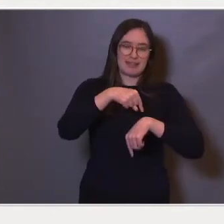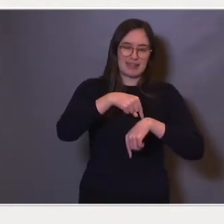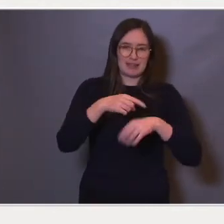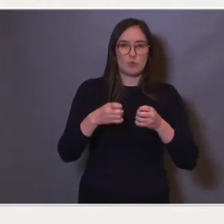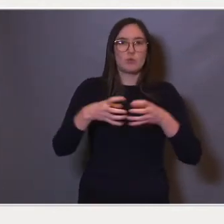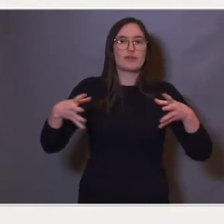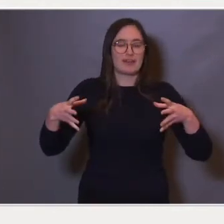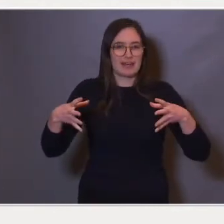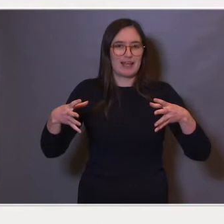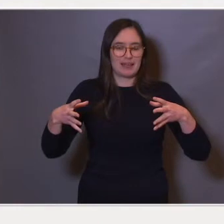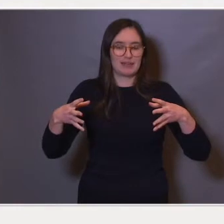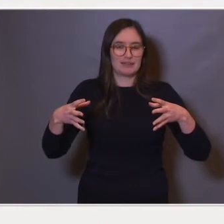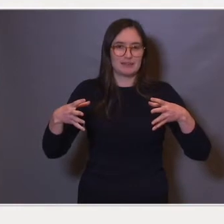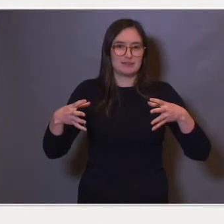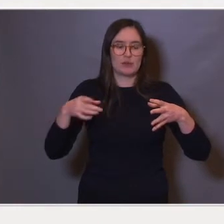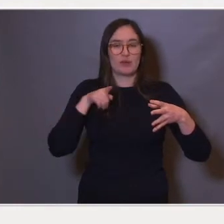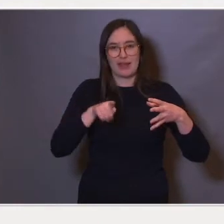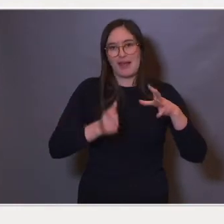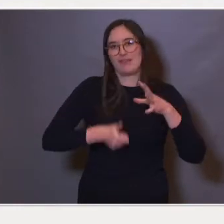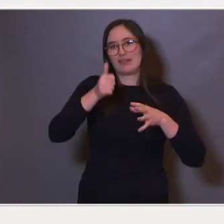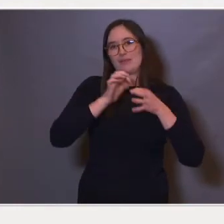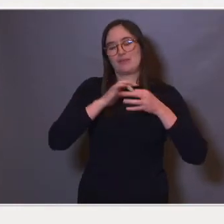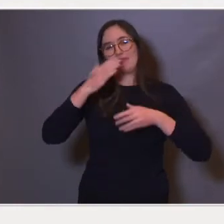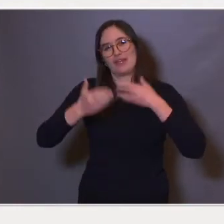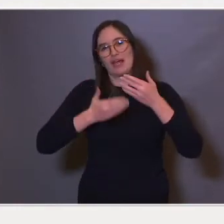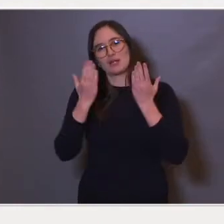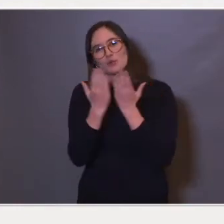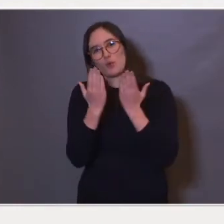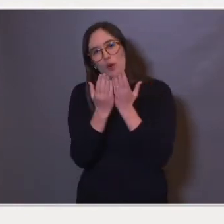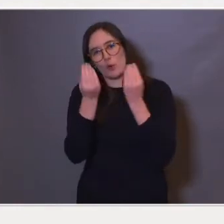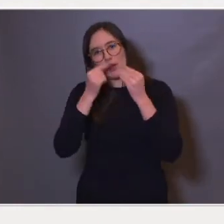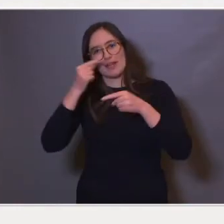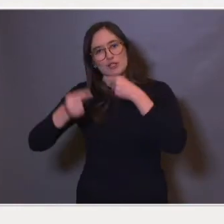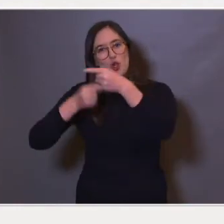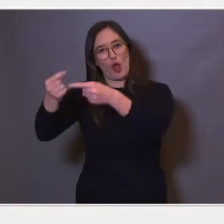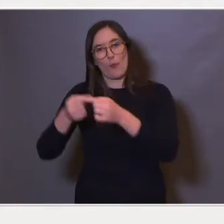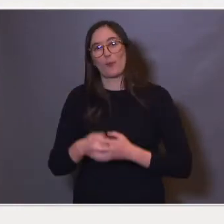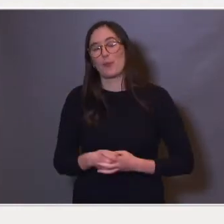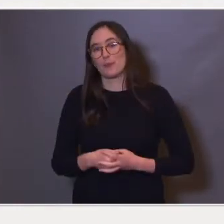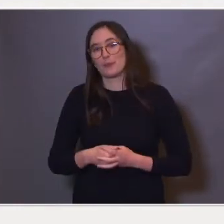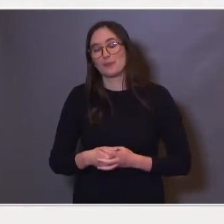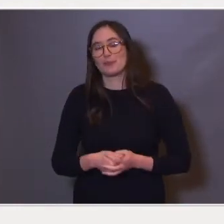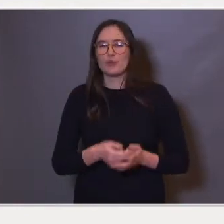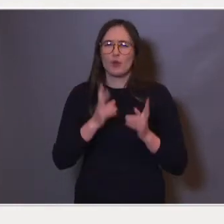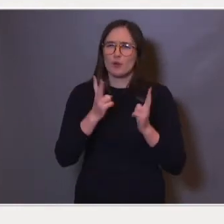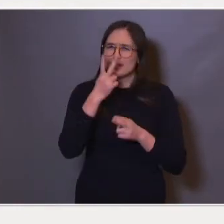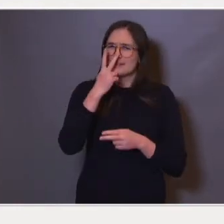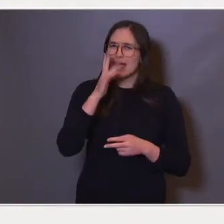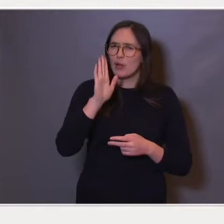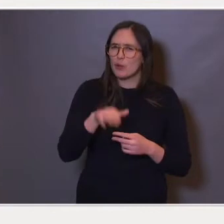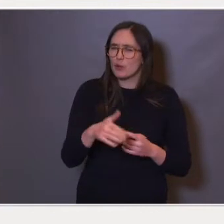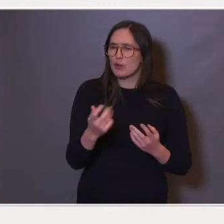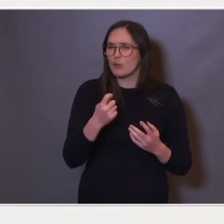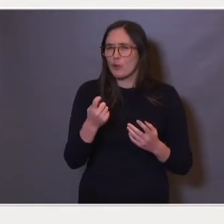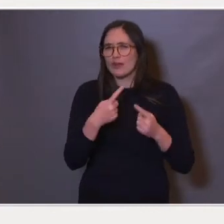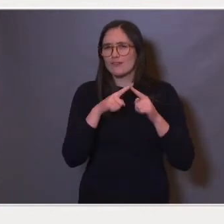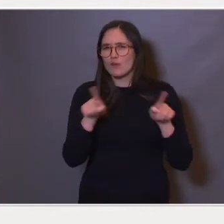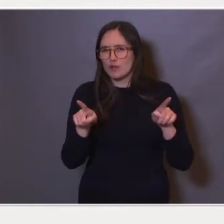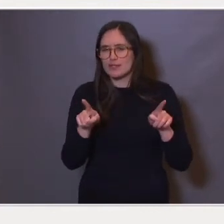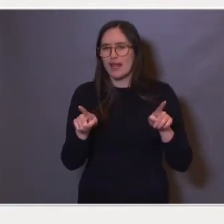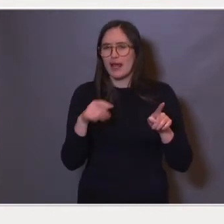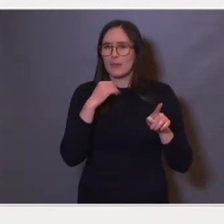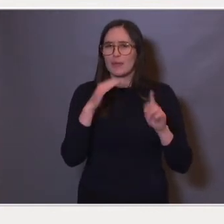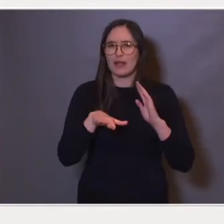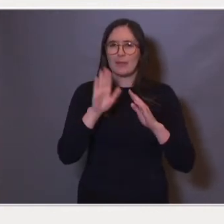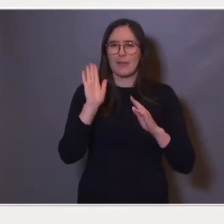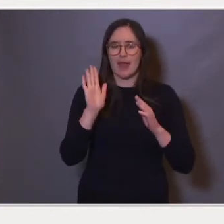viktig for det videre skole og utdanningsløpet. Så ser det ut til at noen av forskjellene lukker